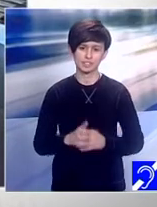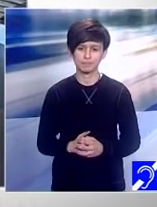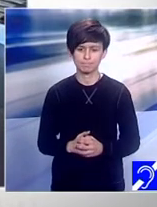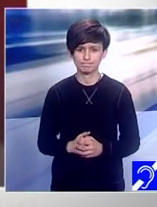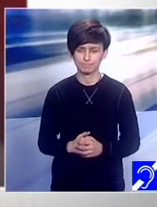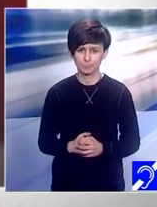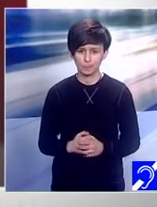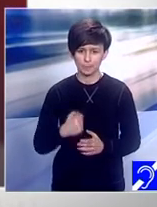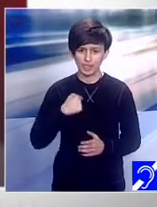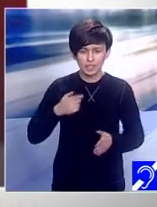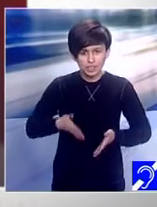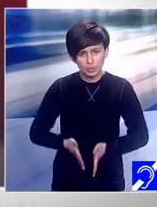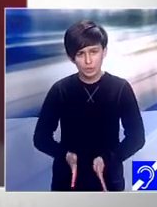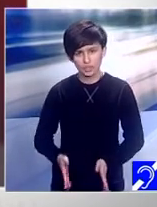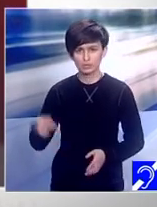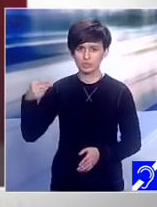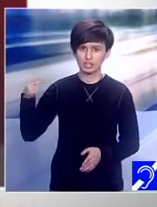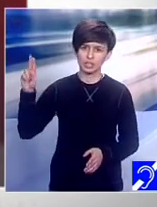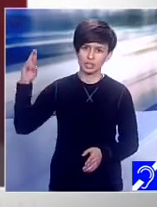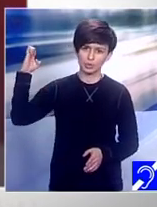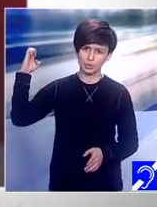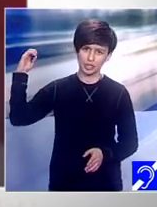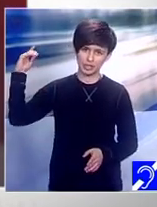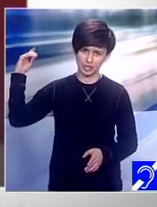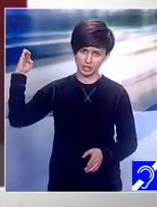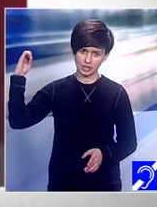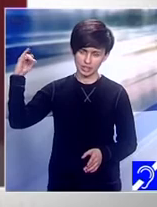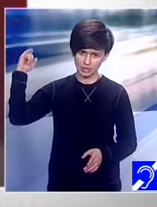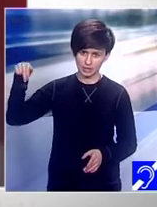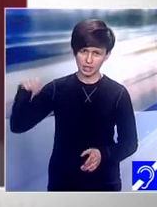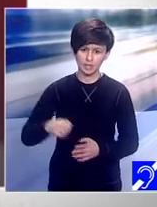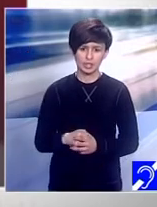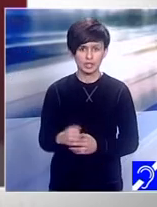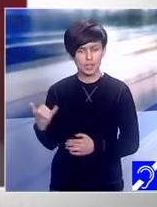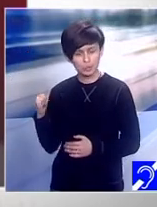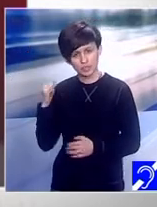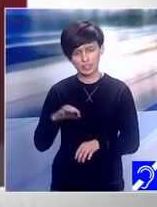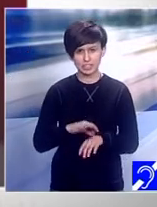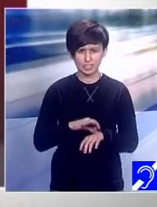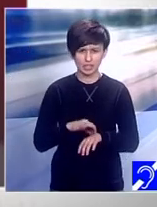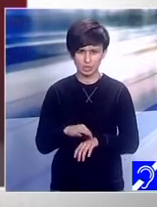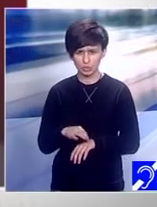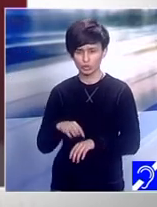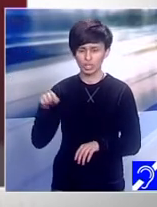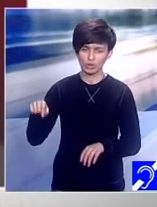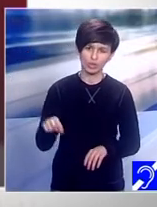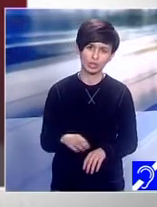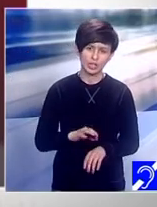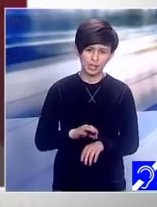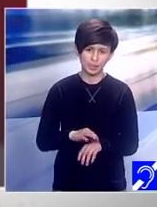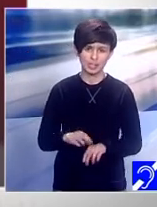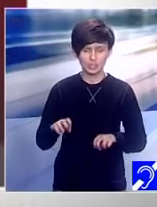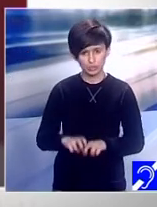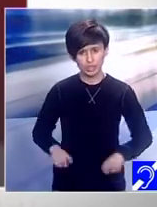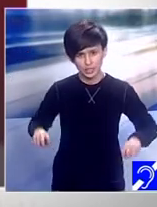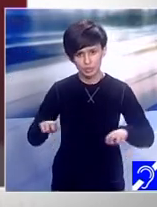născut la Huiedin, m-a dus la Cluj și la Cluj acolo doamna doctor i-a consultat analize pentru să vadă dacă au sindrom